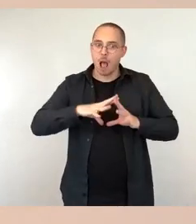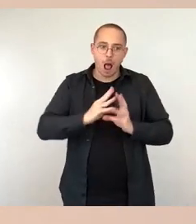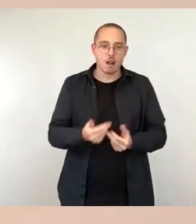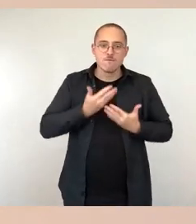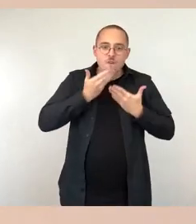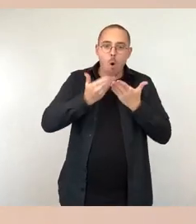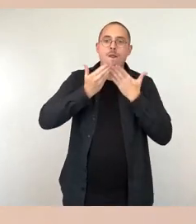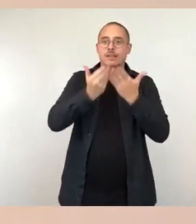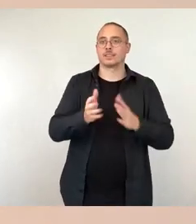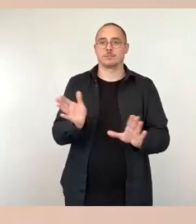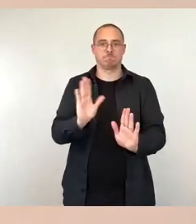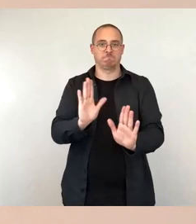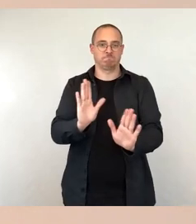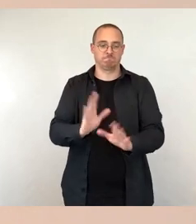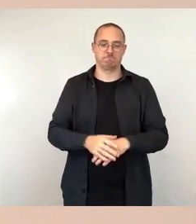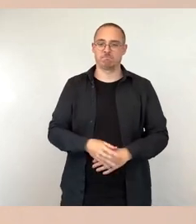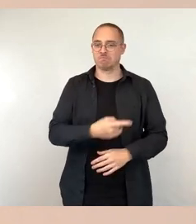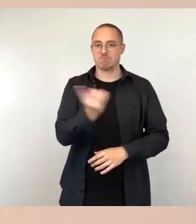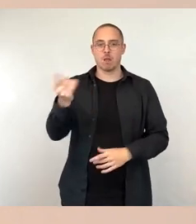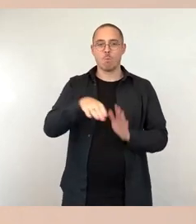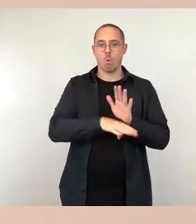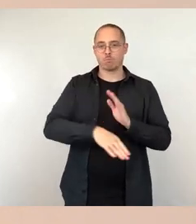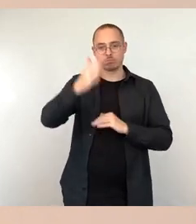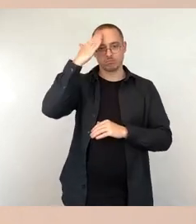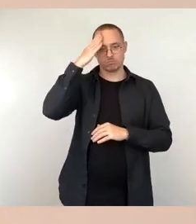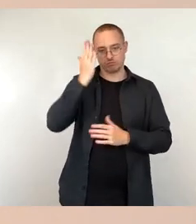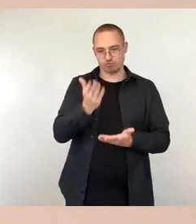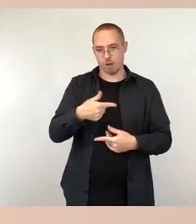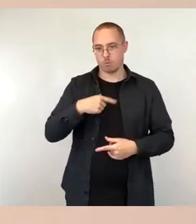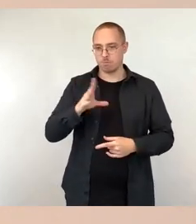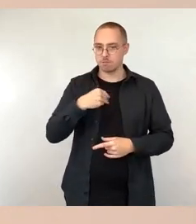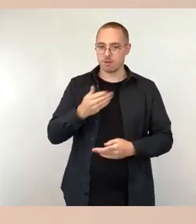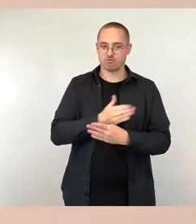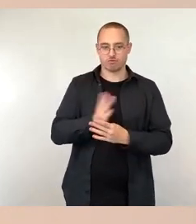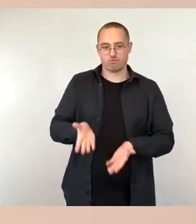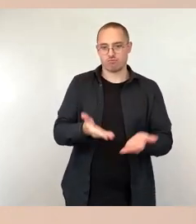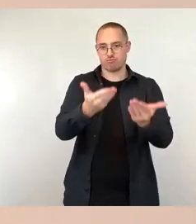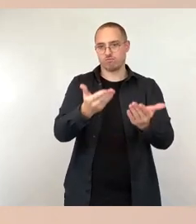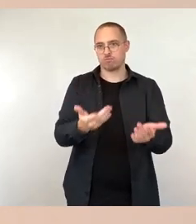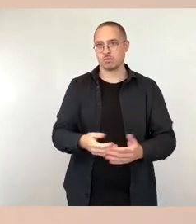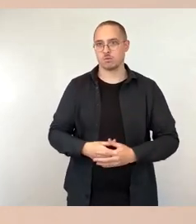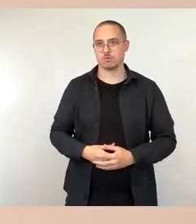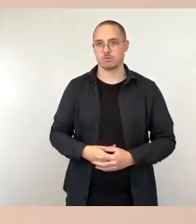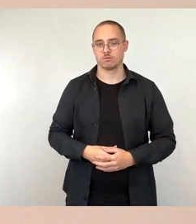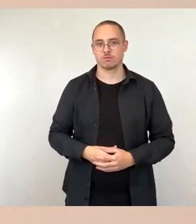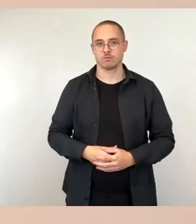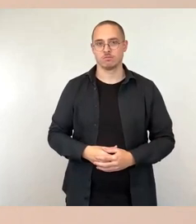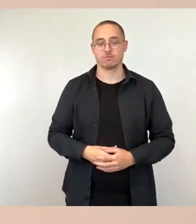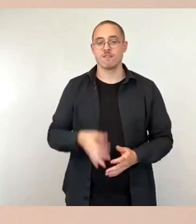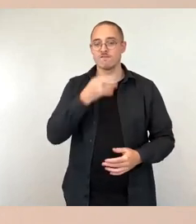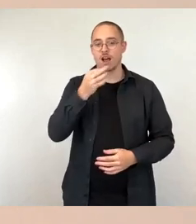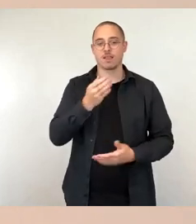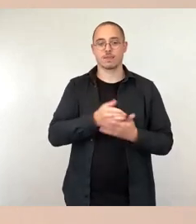kennen ja das Programm, Sie haben es ja mit auf den Weg gebracht. Zu der Frage Teil 2, nämlich Straßensanierung und